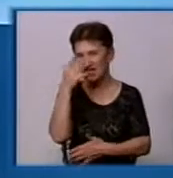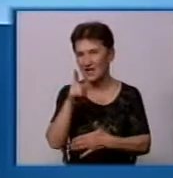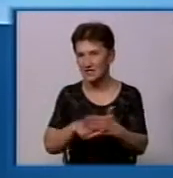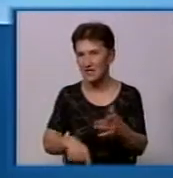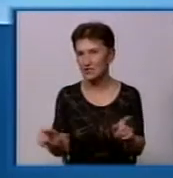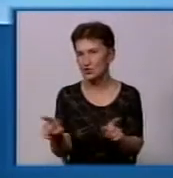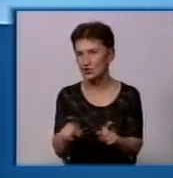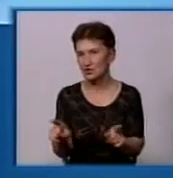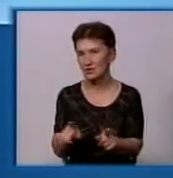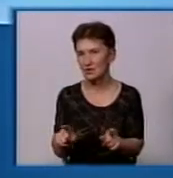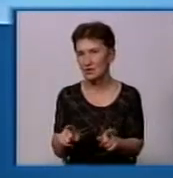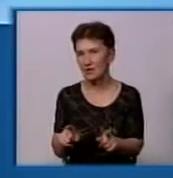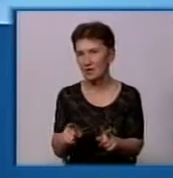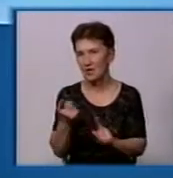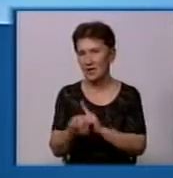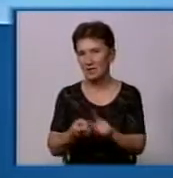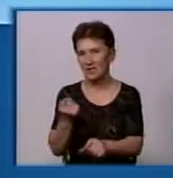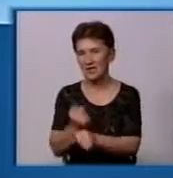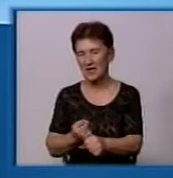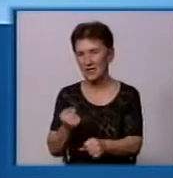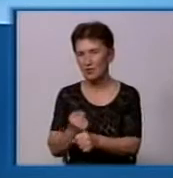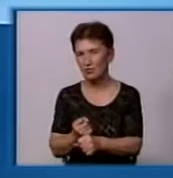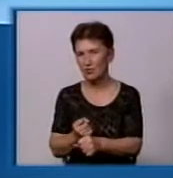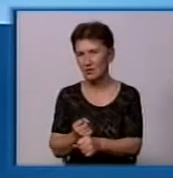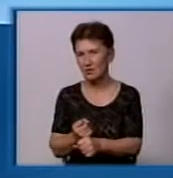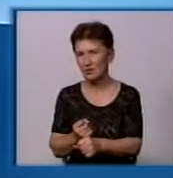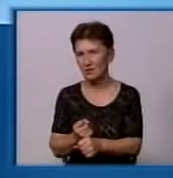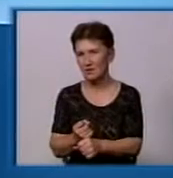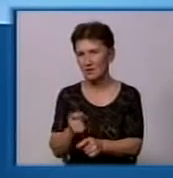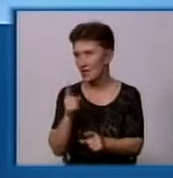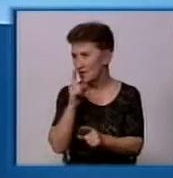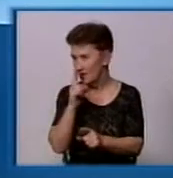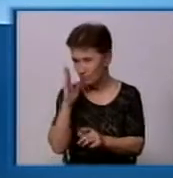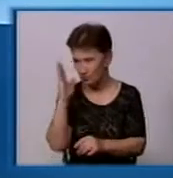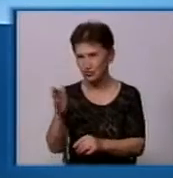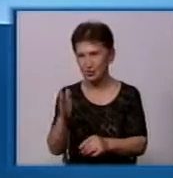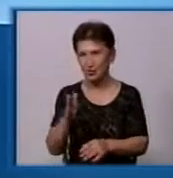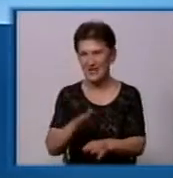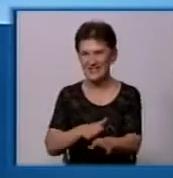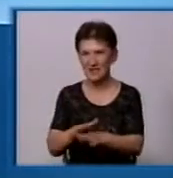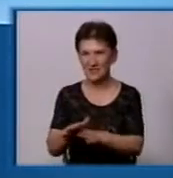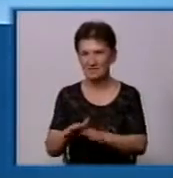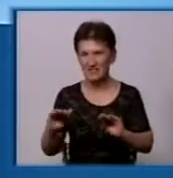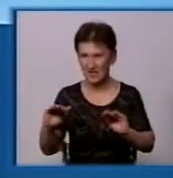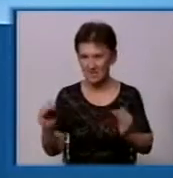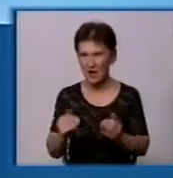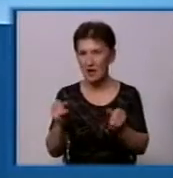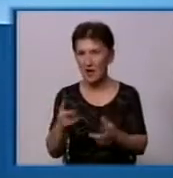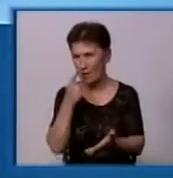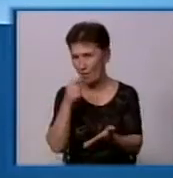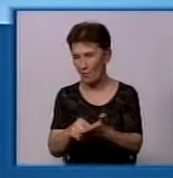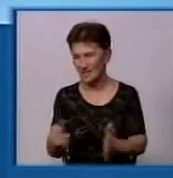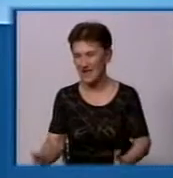переробку вторсору вони не будуть здійснювати в менших масштабах до того моменту, як контейнер потрапляє